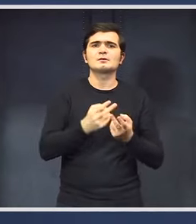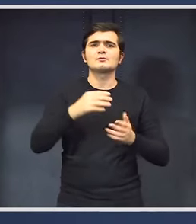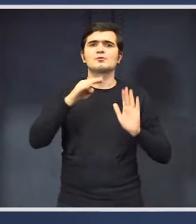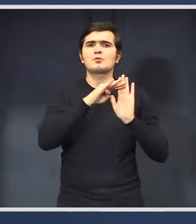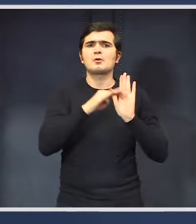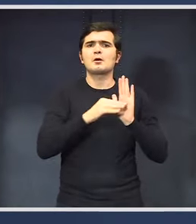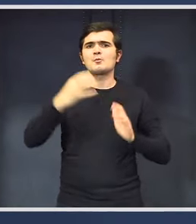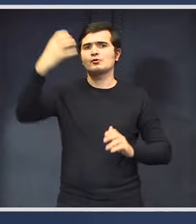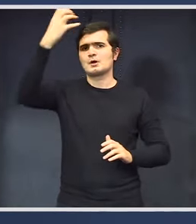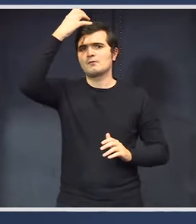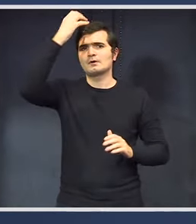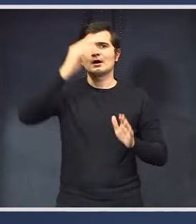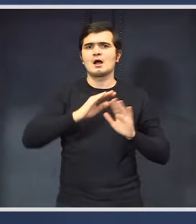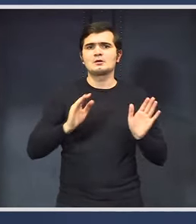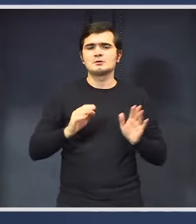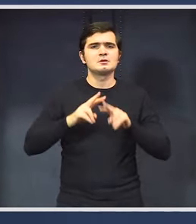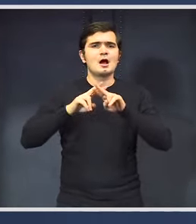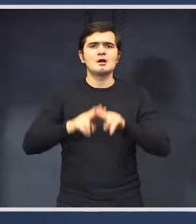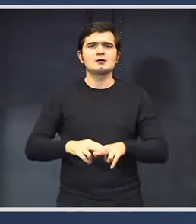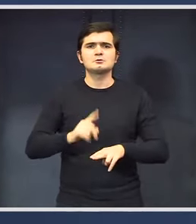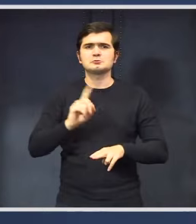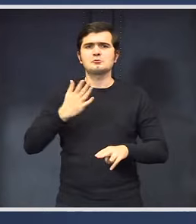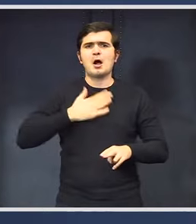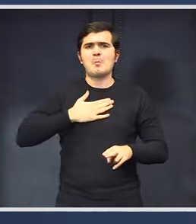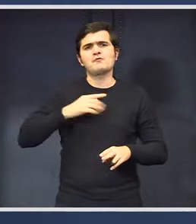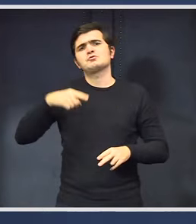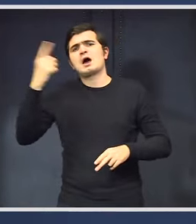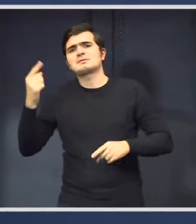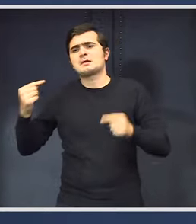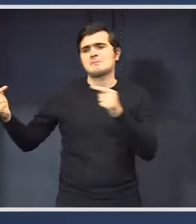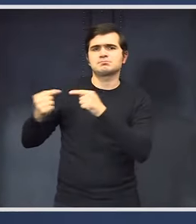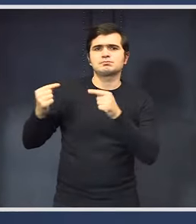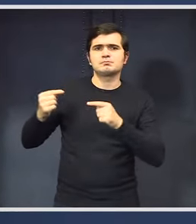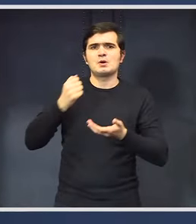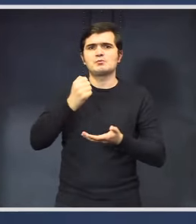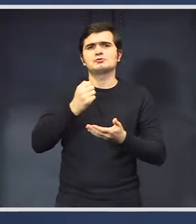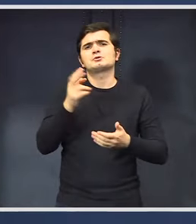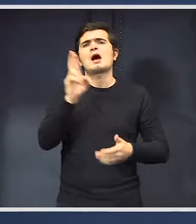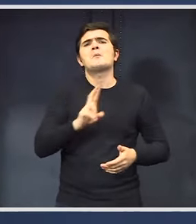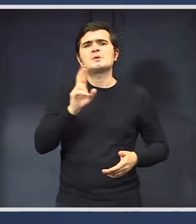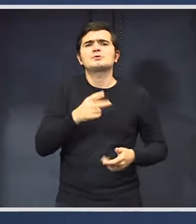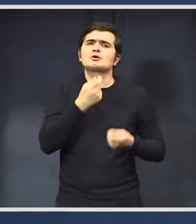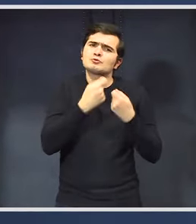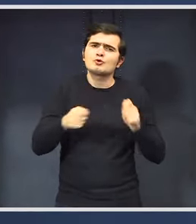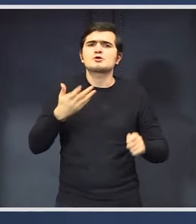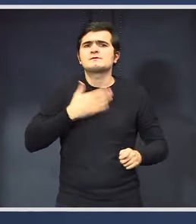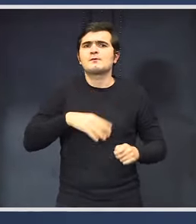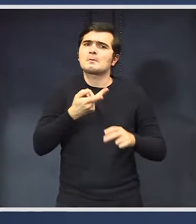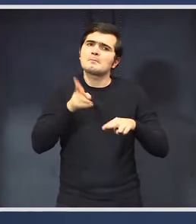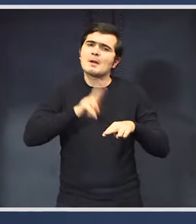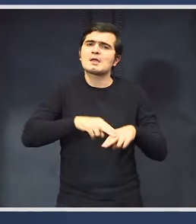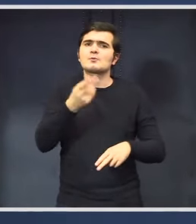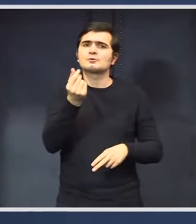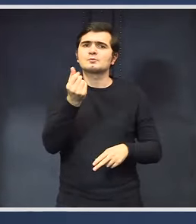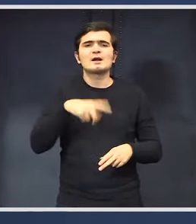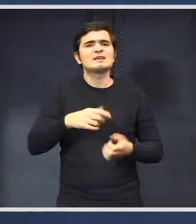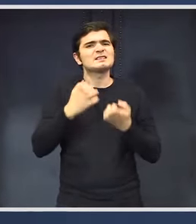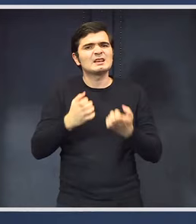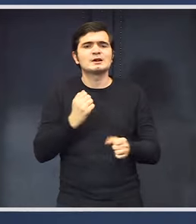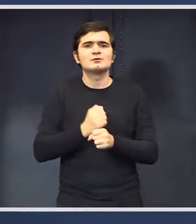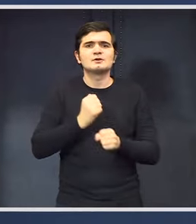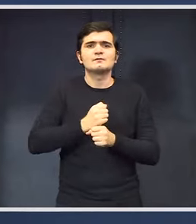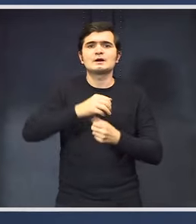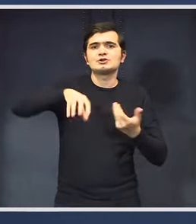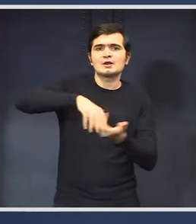cerut astăzi în șența de guvern. În rest, nu au fost alte divergențe pe buget. Repet, da, toți vrem mai mulți bani pentru investiții și e greu să faci reformă. înțeleg